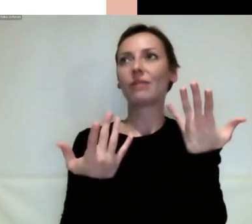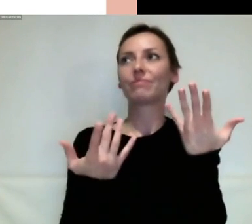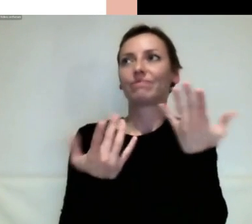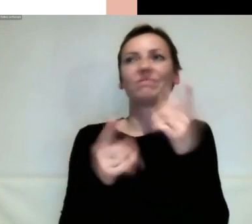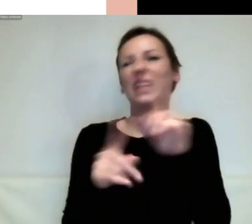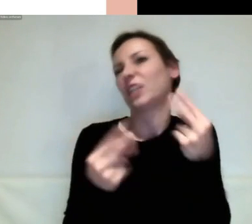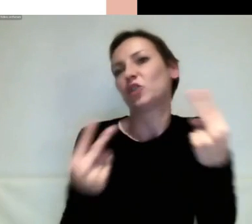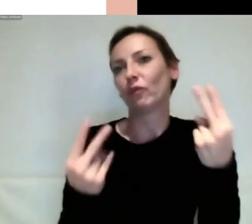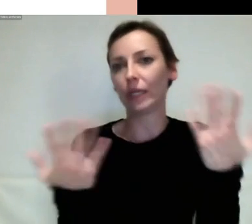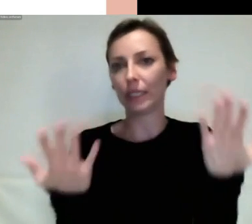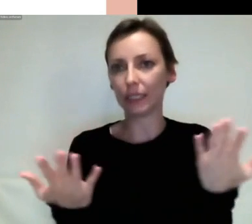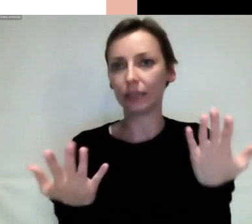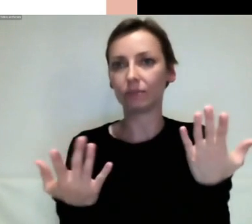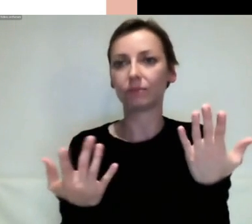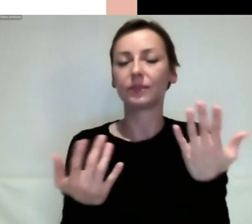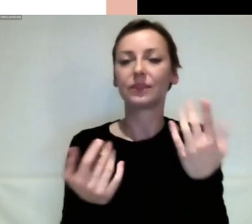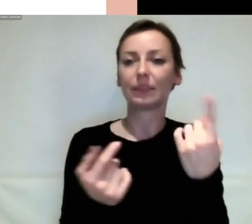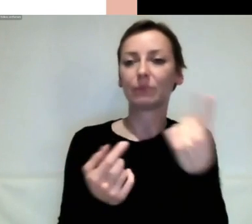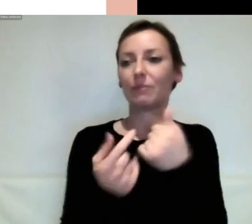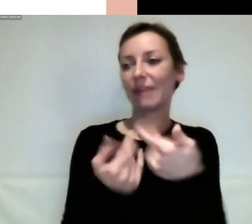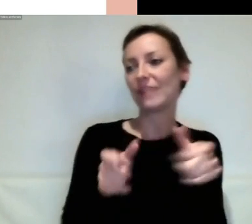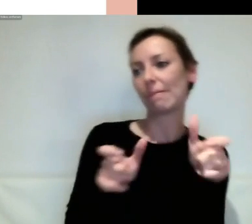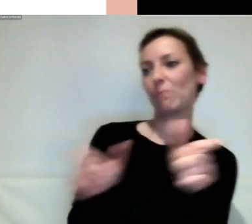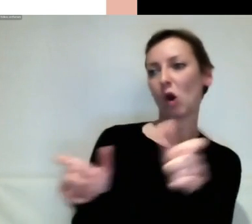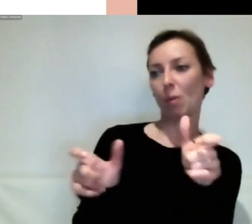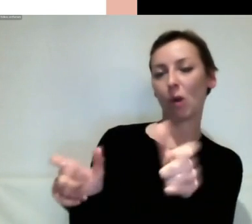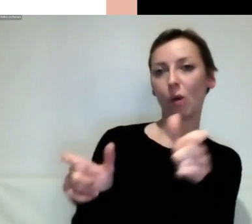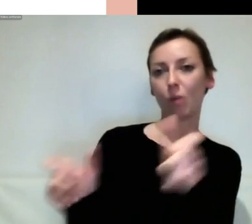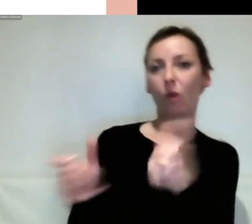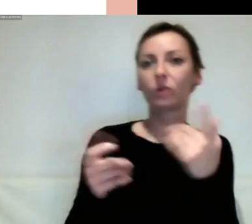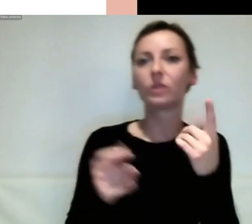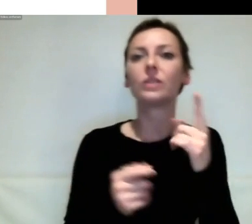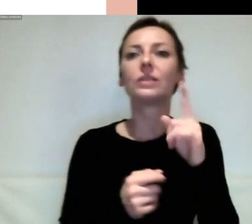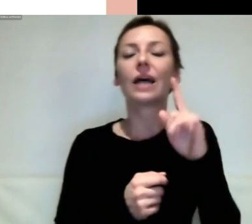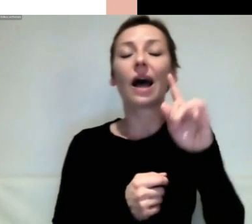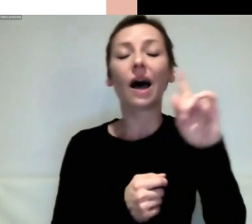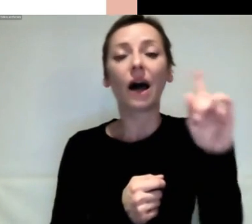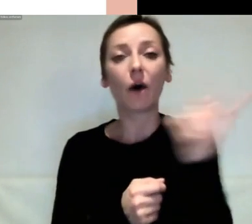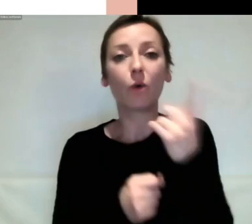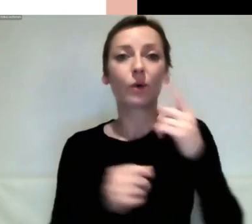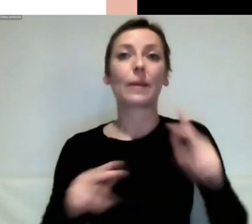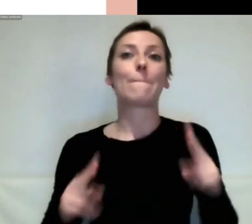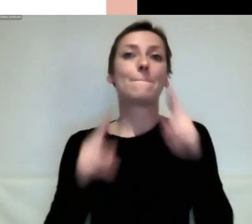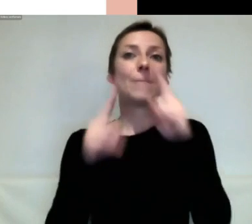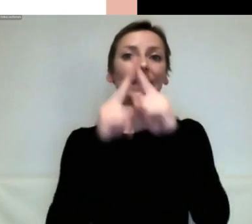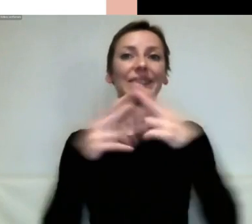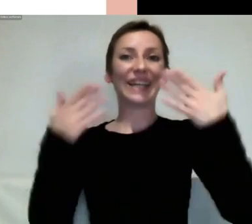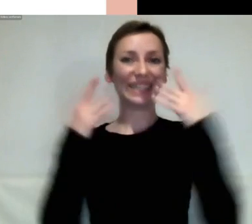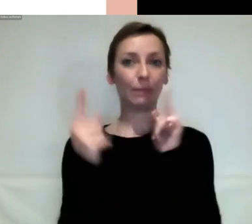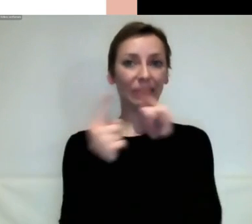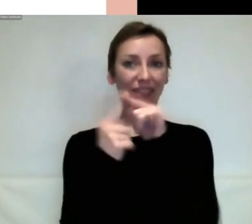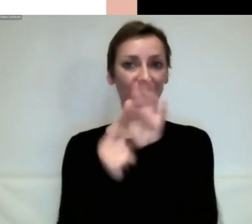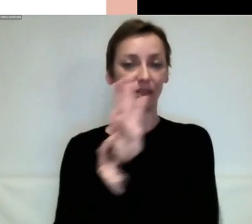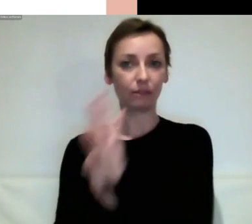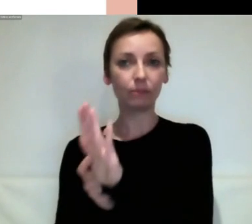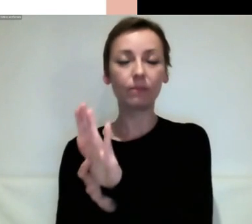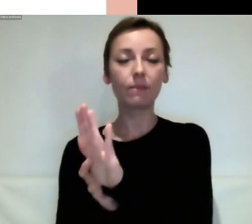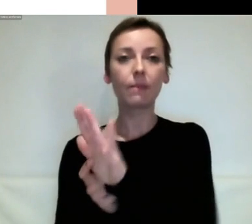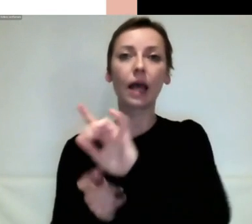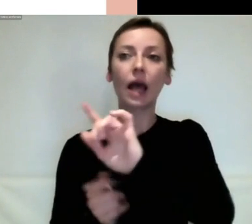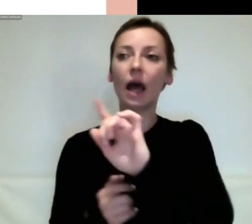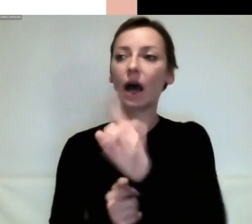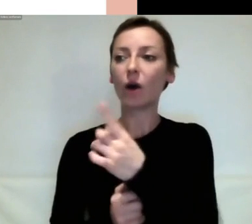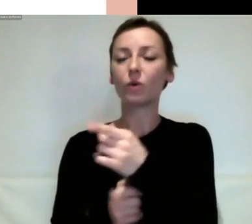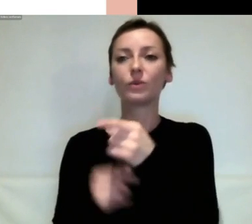Und schließlich ist es auch so, dass die Einhaltung der Pariser Klimaziele natürlich eine unglaublich große